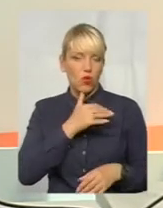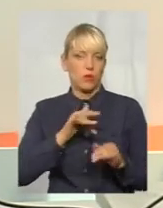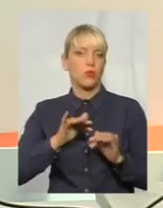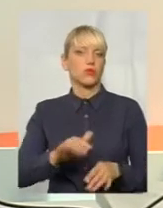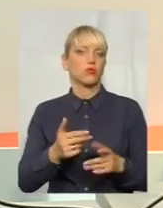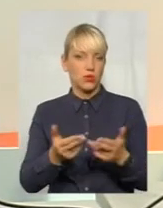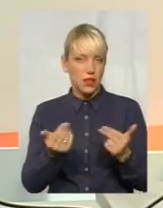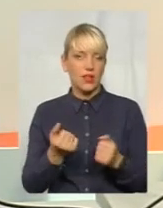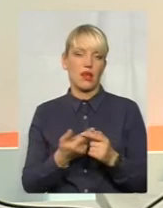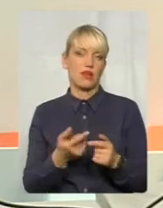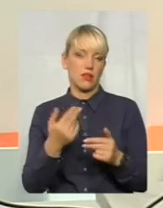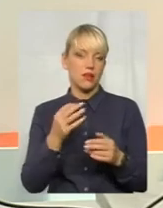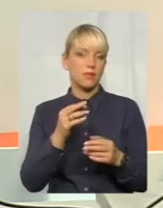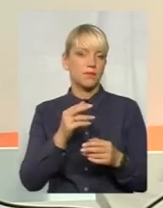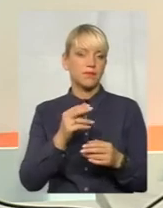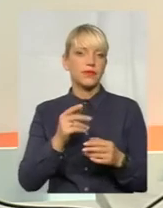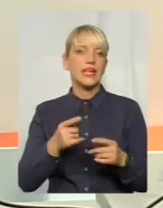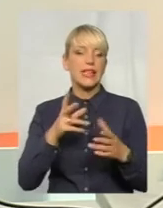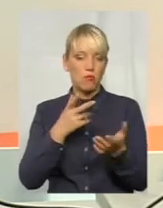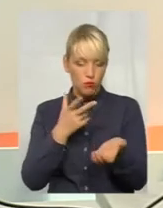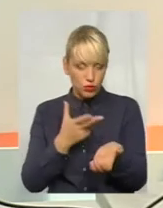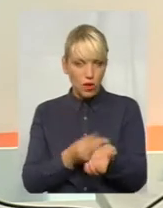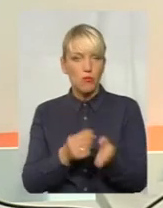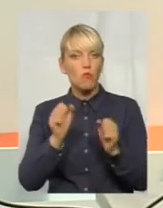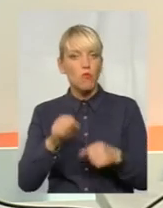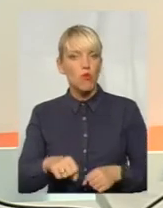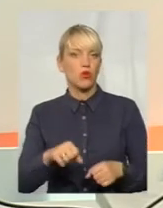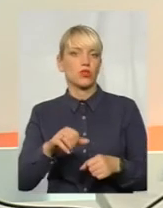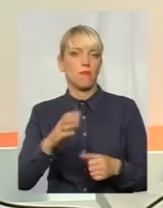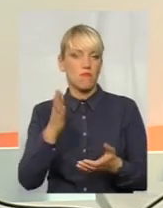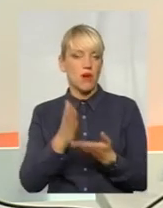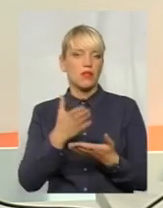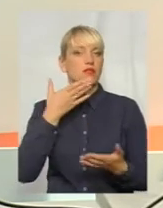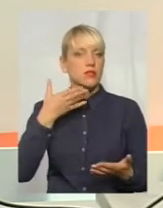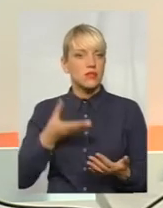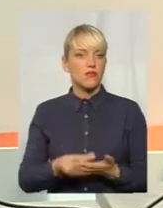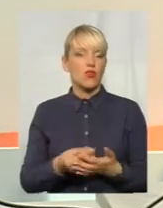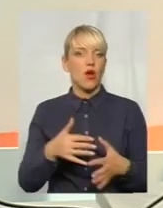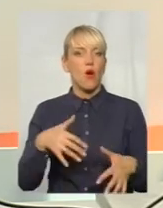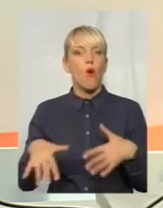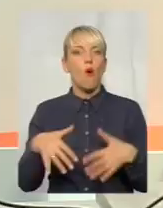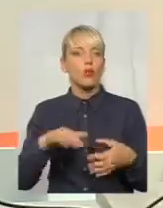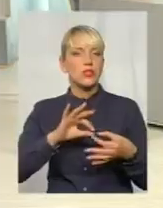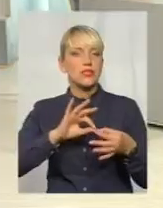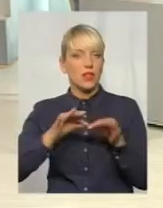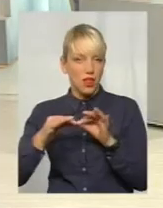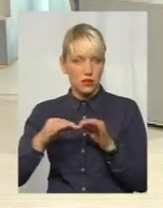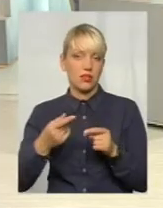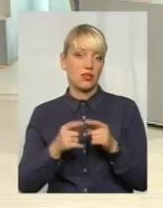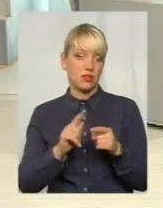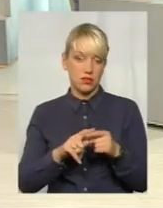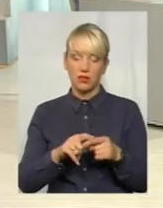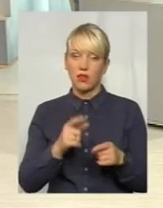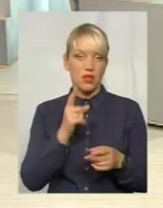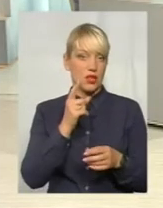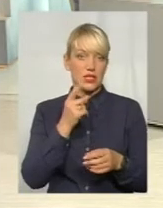що щеплення, як і всілякі інші процедури, воно може мати свої певні ускладнення. Цього ніхто не заперечує. І про це, навпаки, треба,